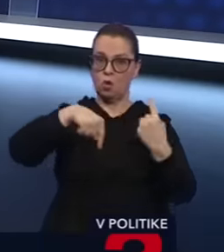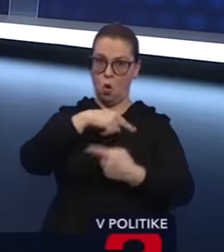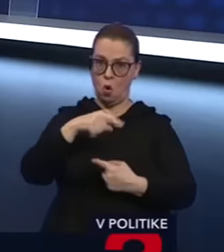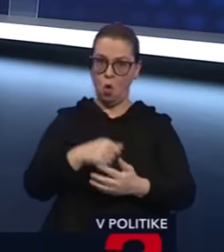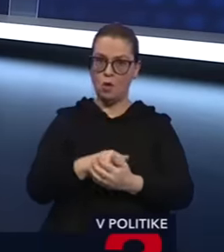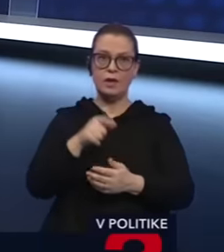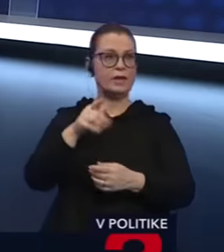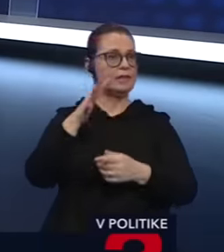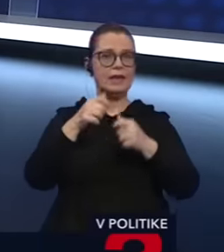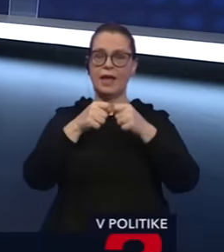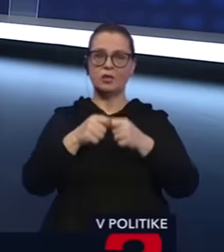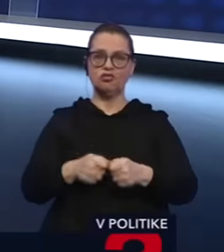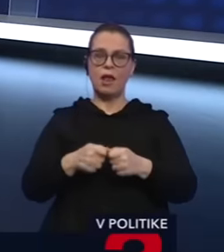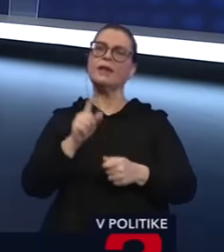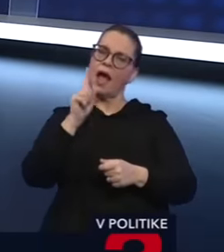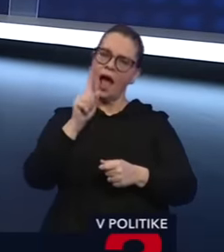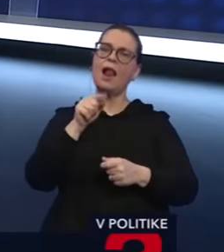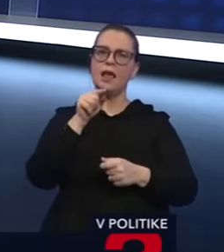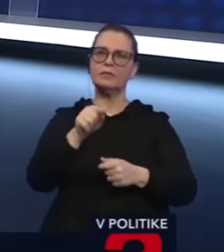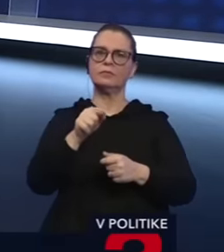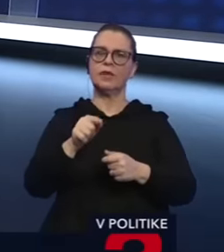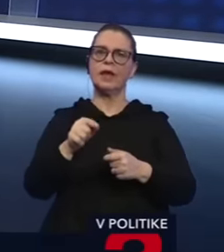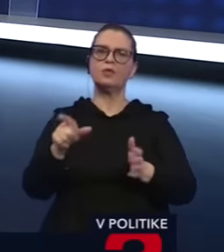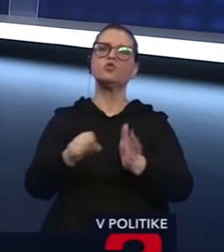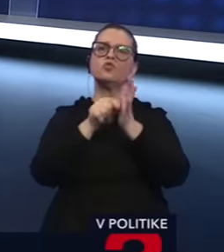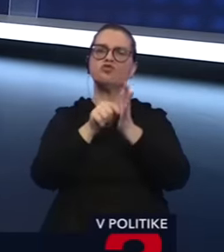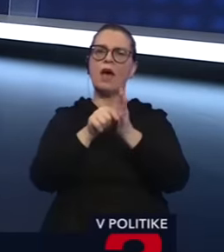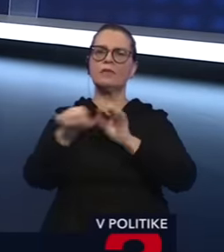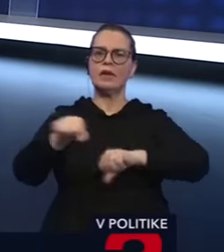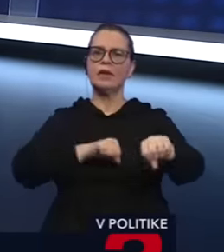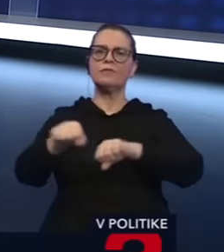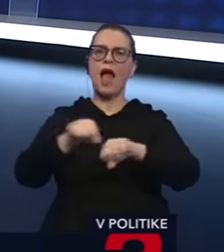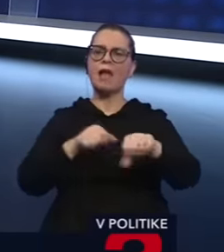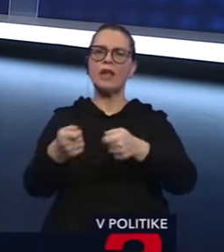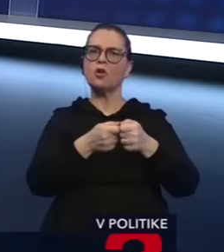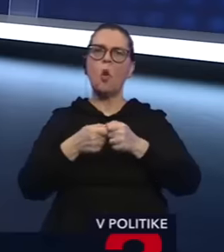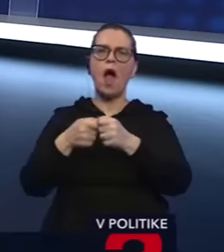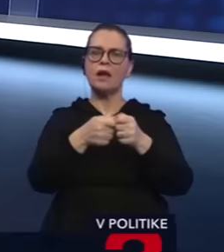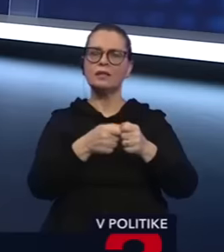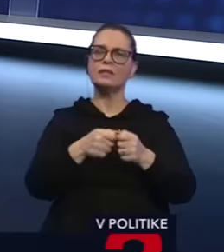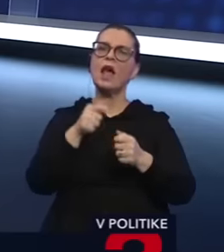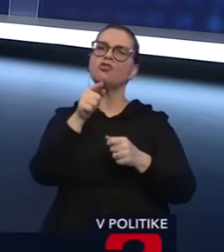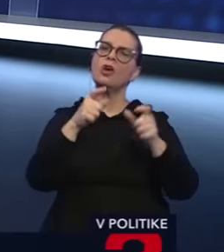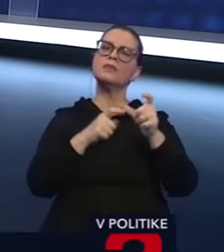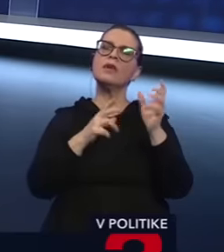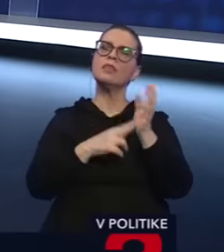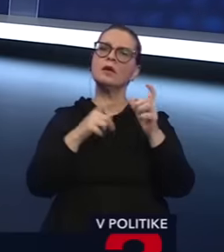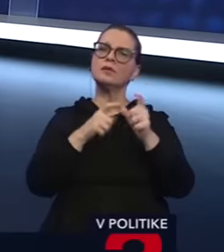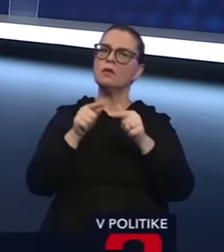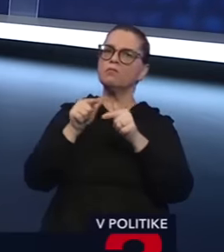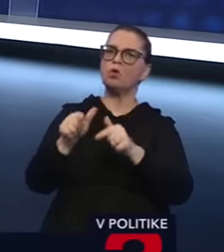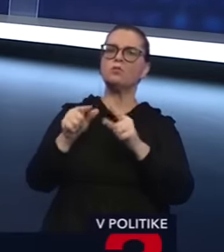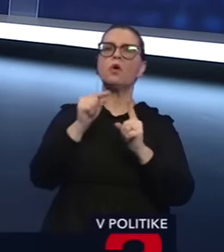predsa len ste súčasťou vládnej koalície, že by Slovenská národná strana podporila Petra Pellegrínyho alebo podporíte